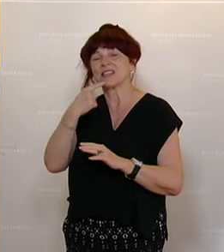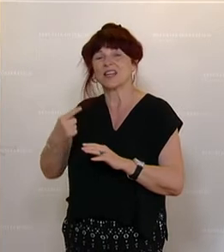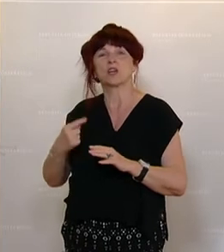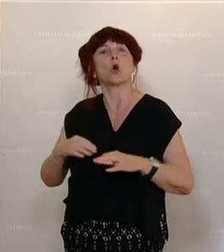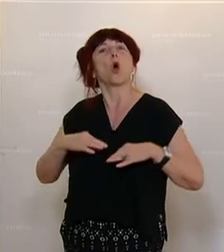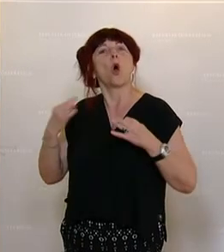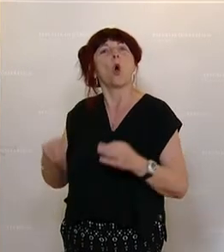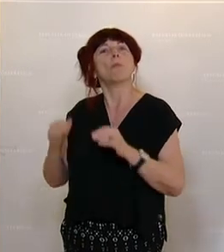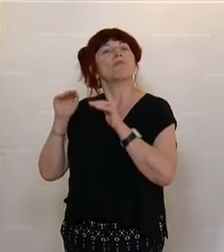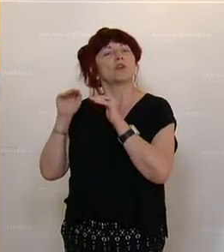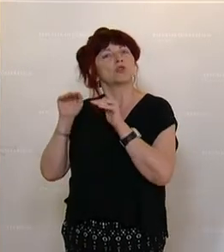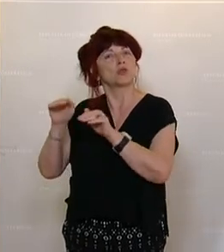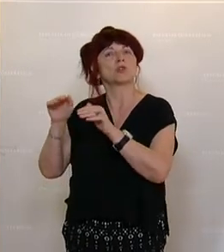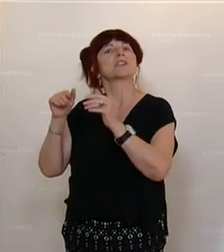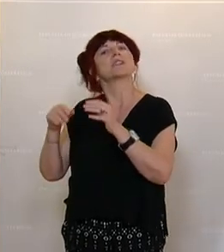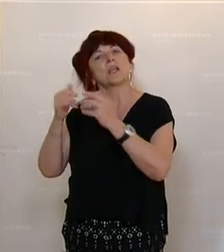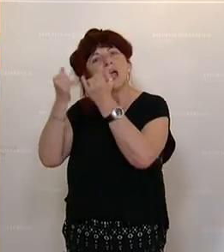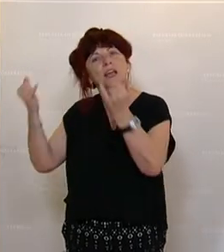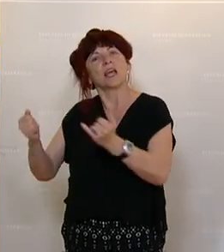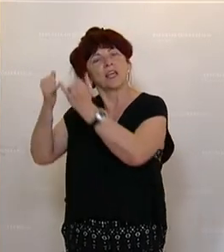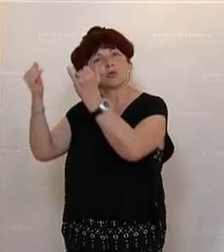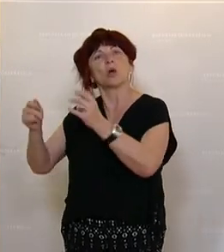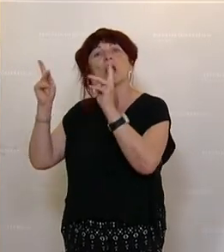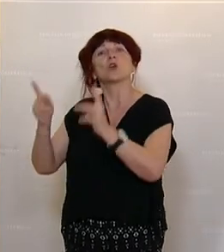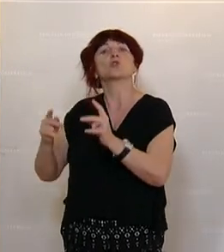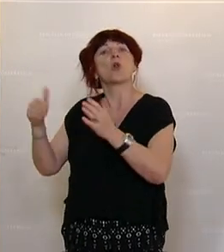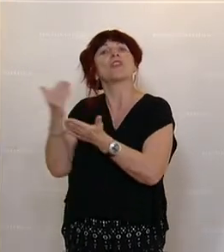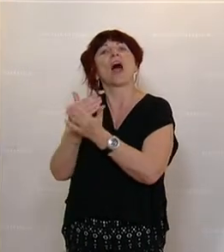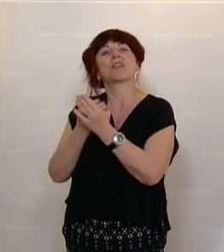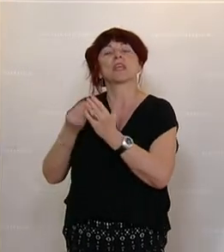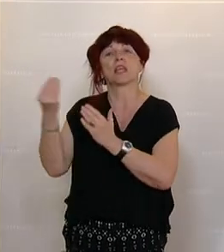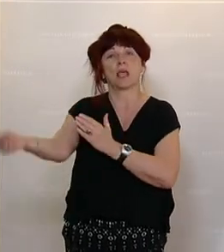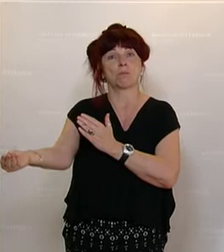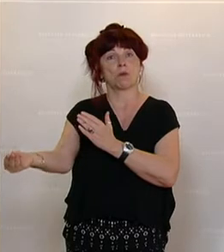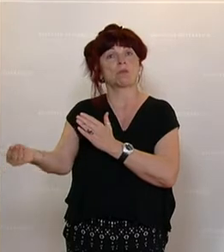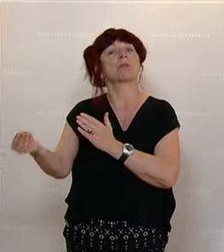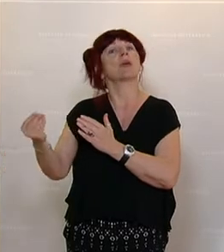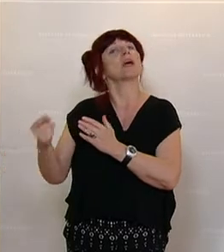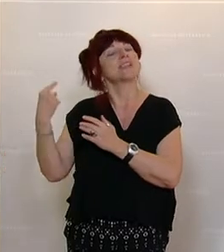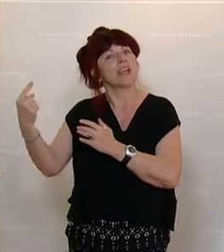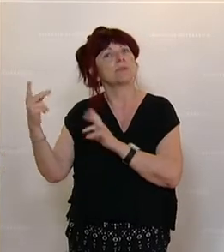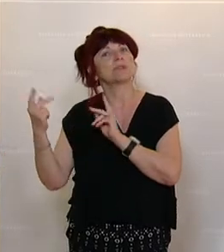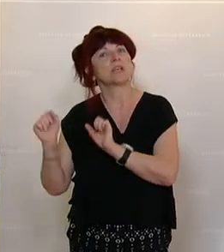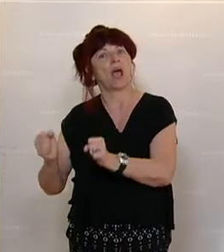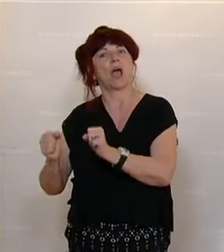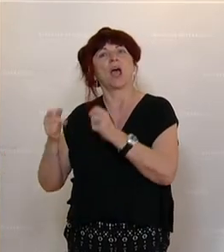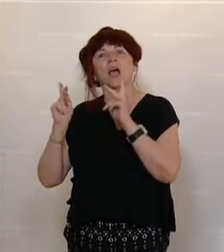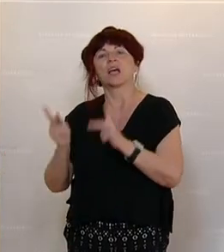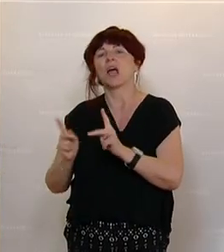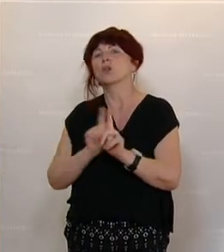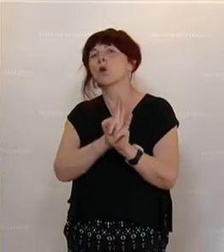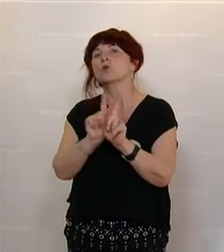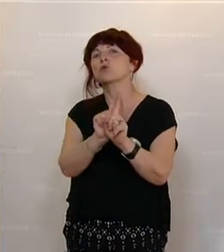und auch die Vernehmungsprotokolle im Falle von Stalking übermittelt werden, sodass die Gewaltschutzeinrichtungen proaktiv an die Stalking